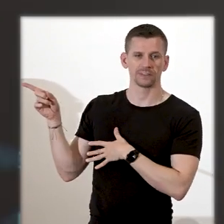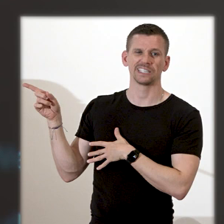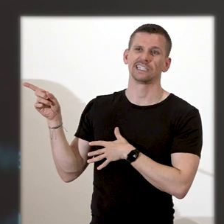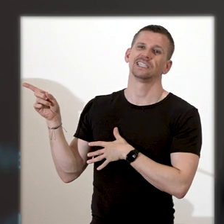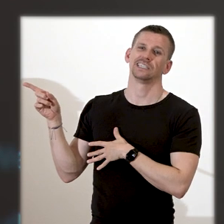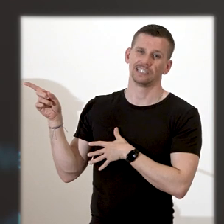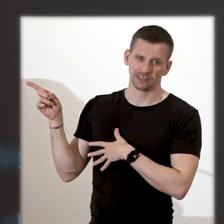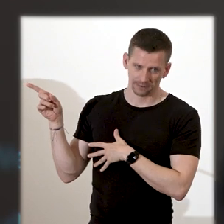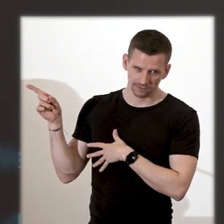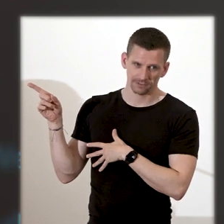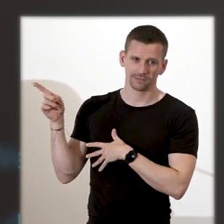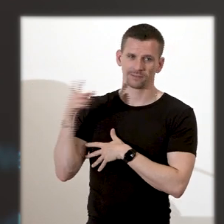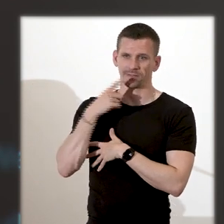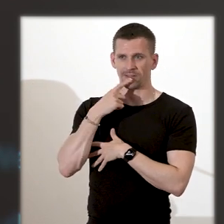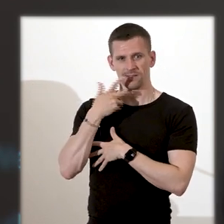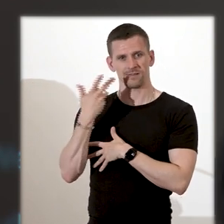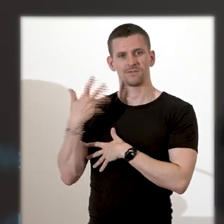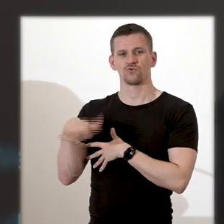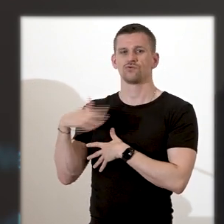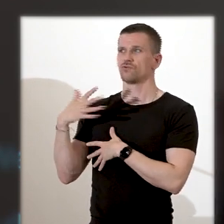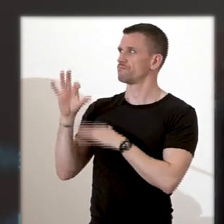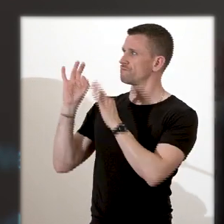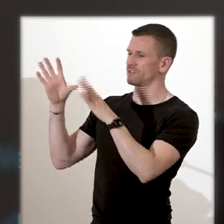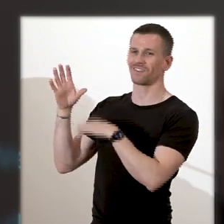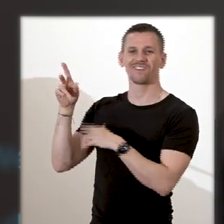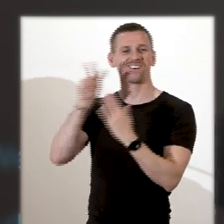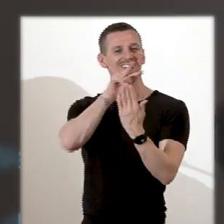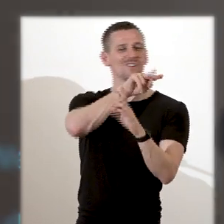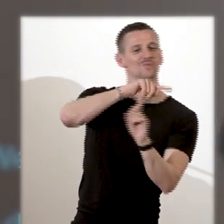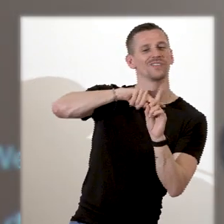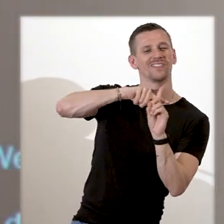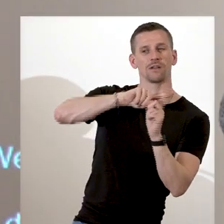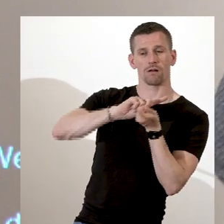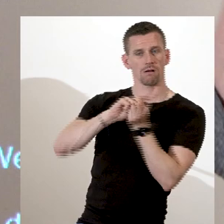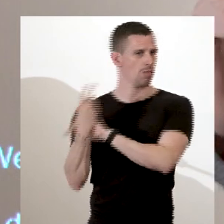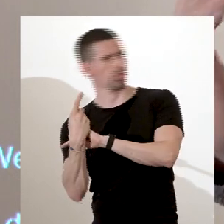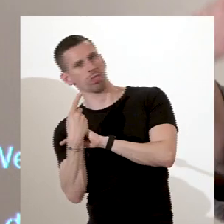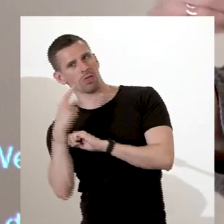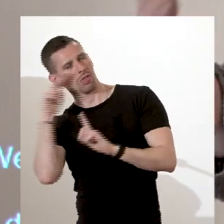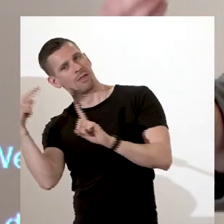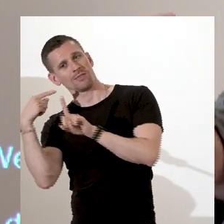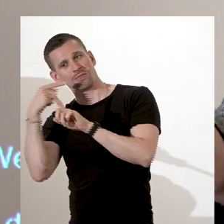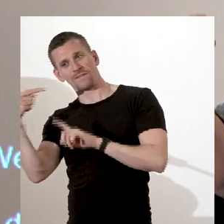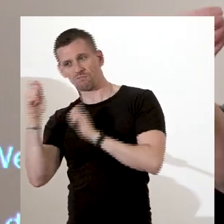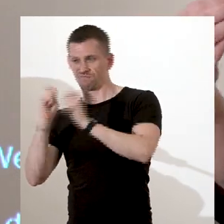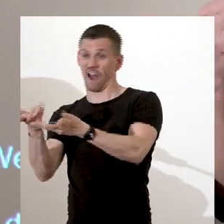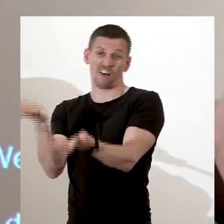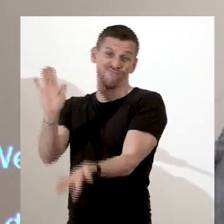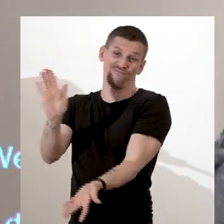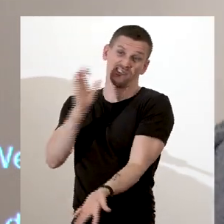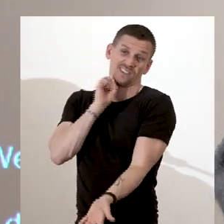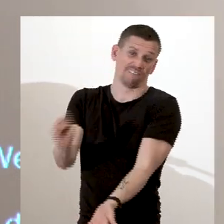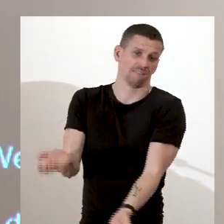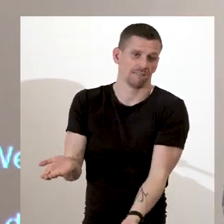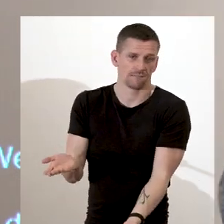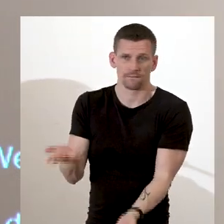de l'esclave va être celui de l'homme faible et il va rester de cette manière-là, quelque part, dépendant du sauveur abolitionniste.